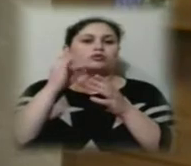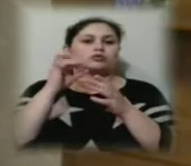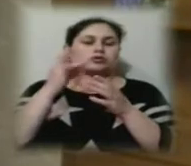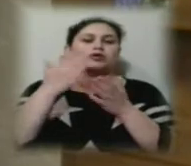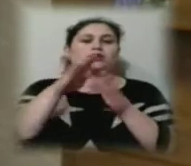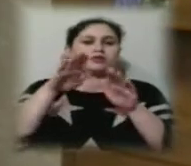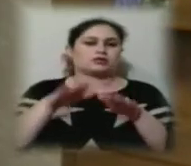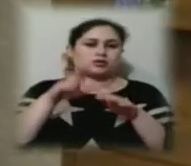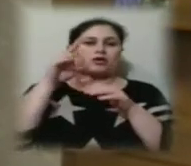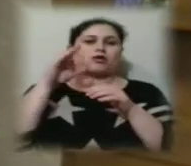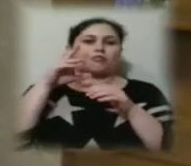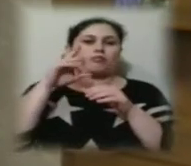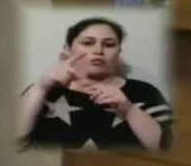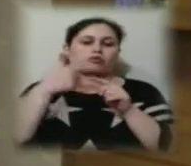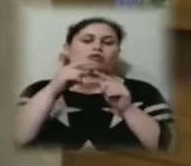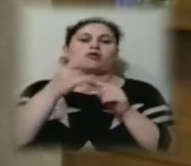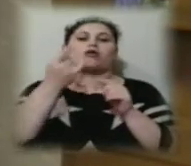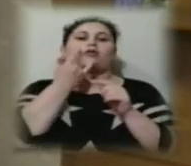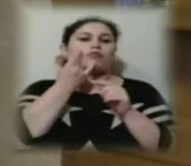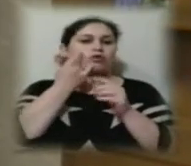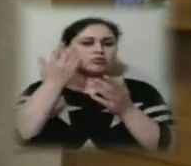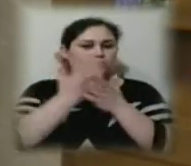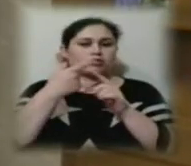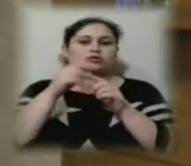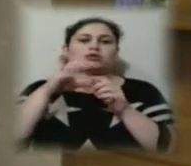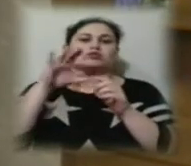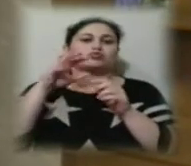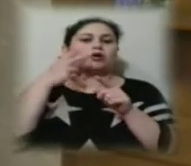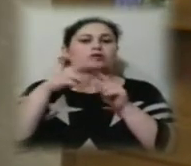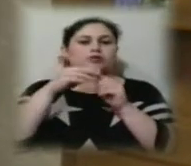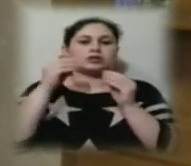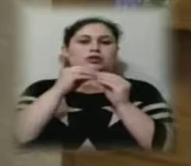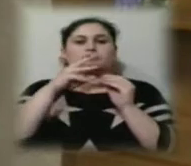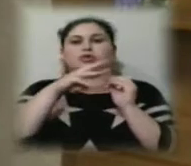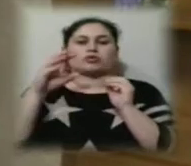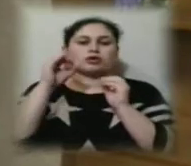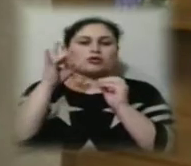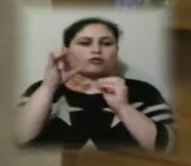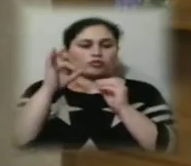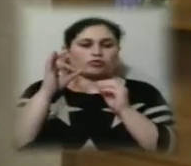ходом на акумуляторах. Сума кредиту сягає 10 мільйонів євро під 5,75%